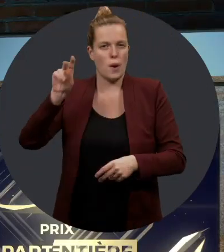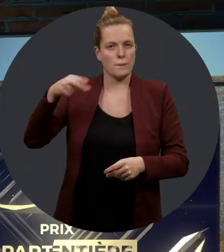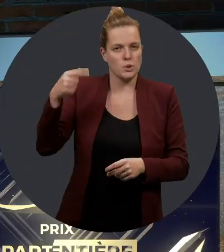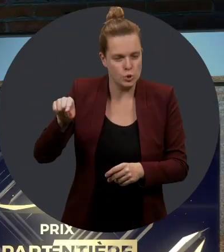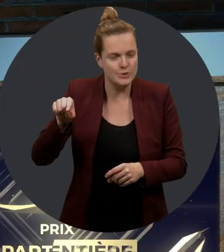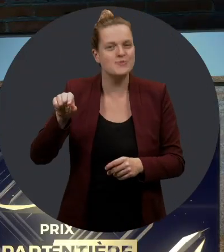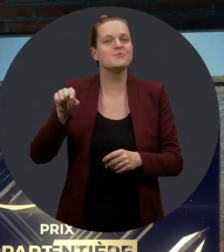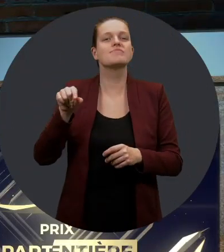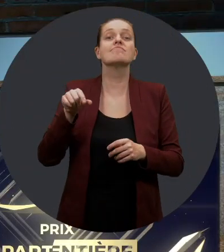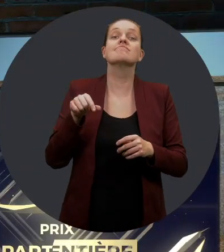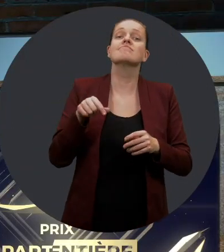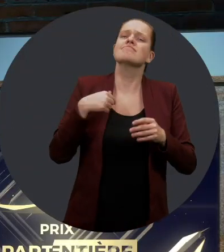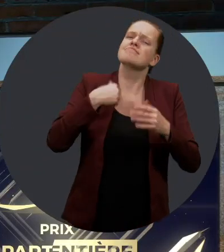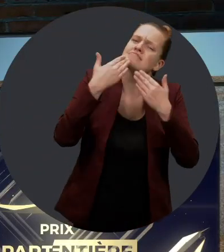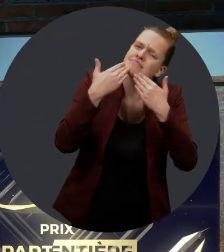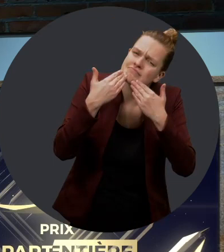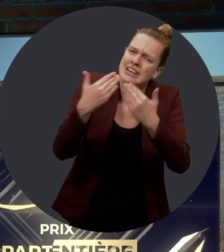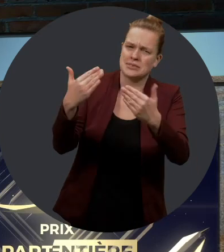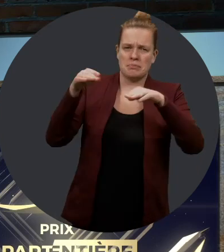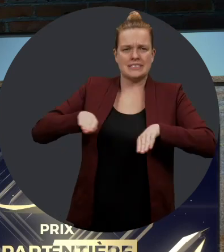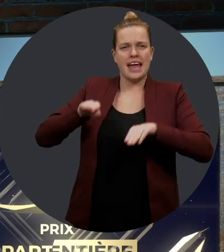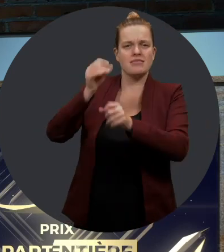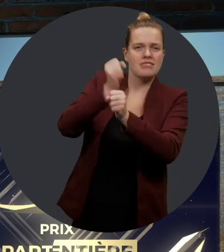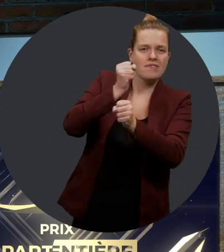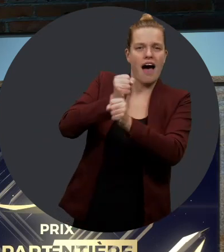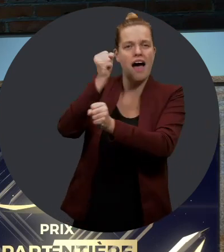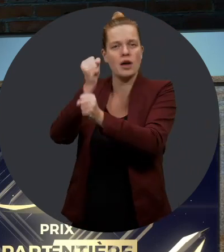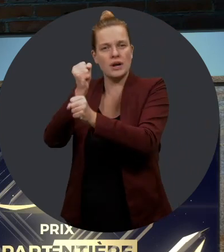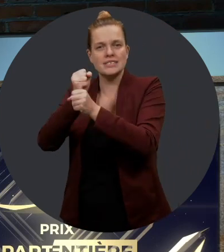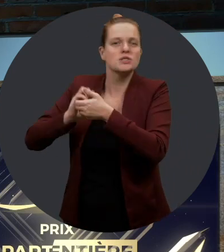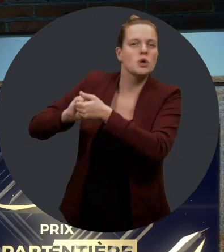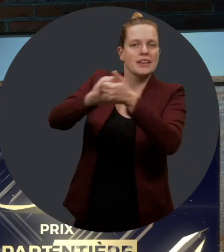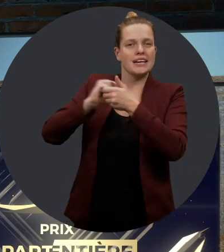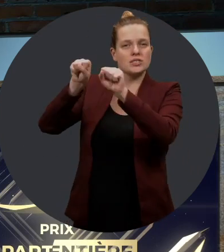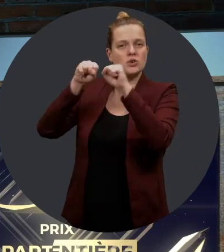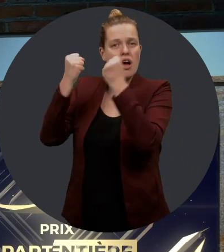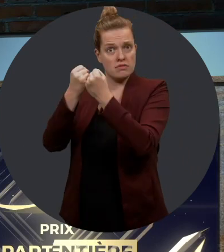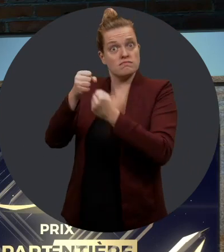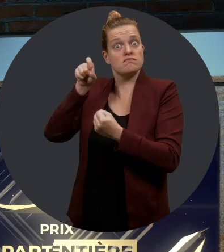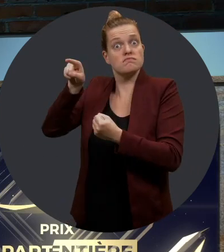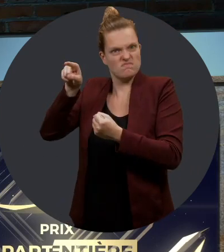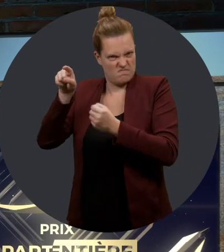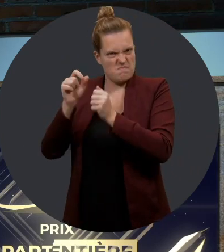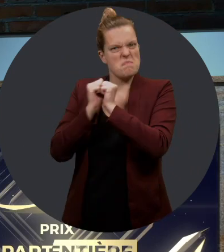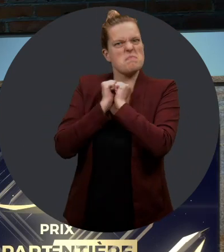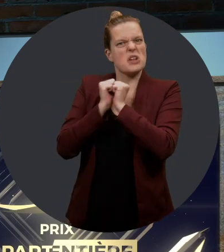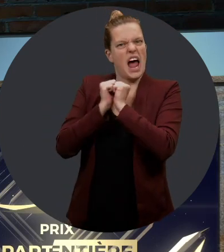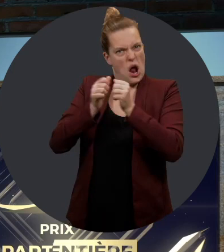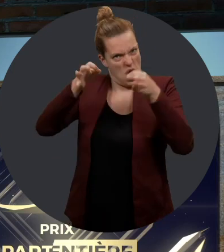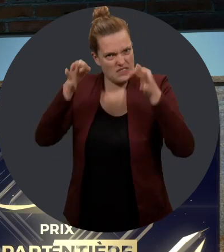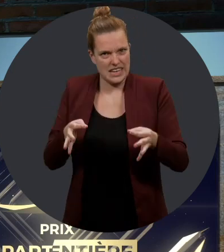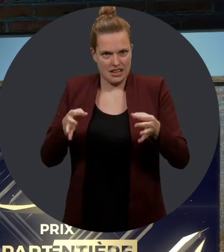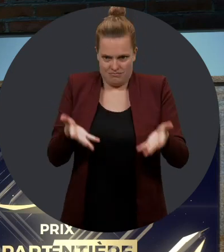des personnes handicapées du Québec. Je tiens à remercier le ministère du Travail, de l'Emploi et de la Solidarité sociale, qui est le partenaire